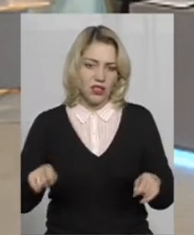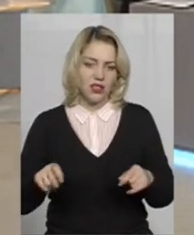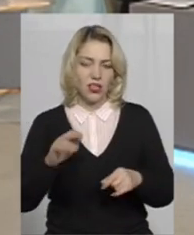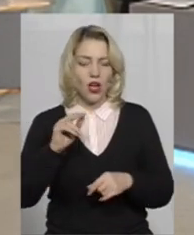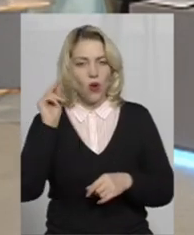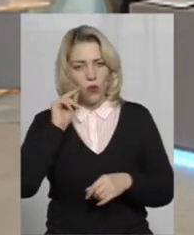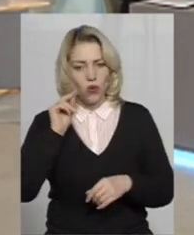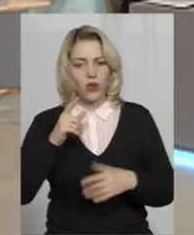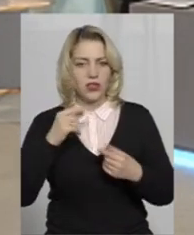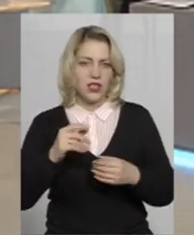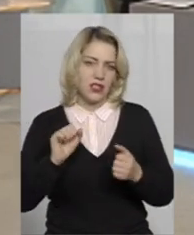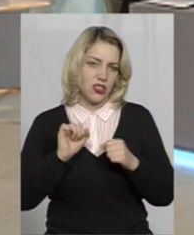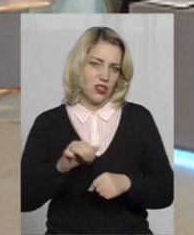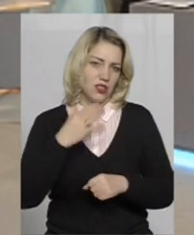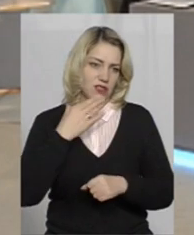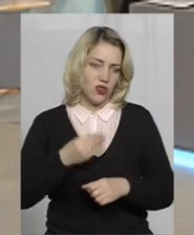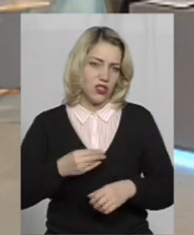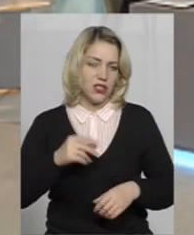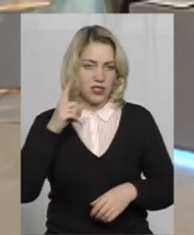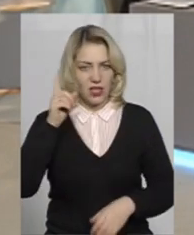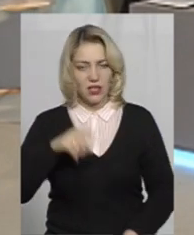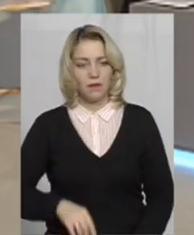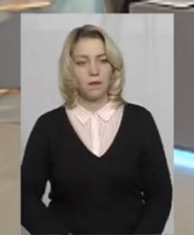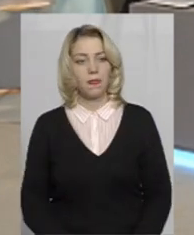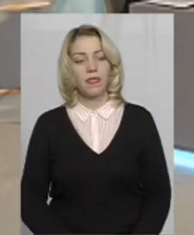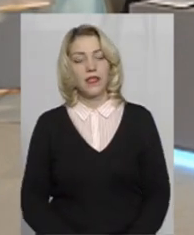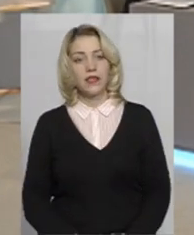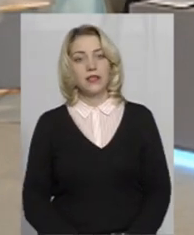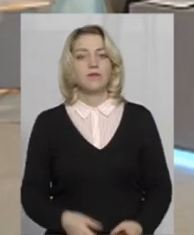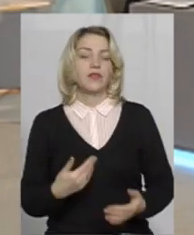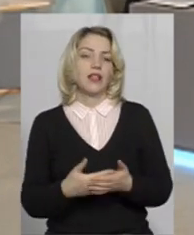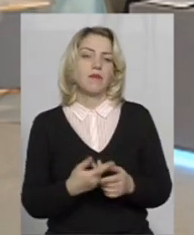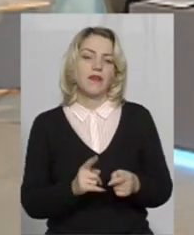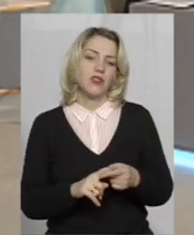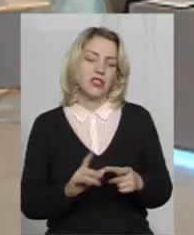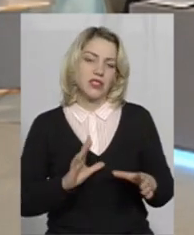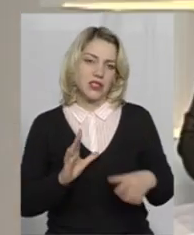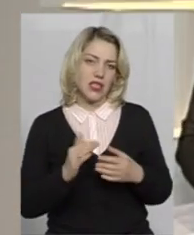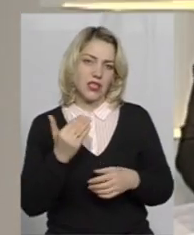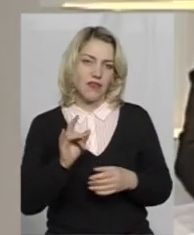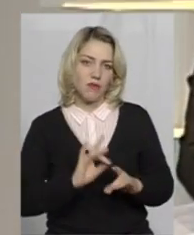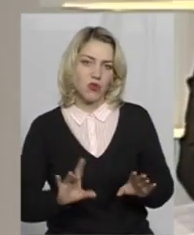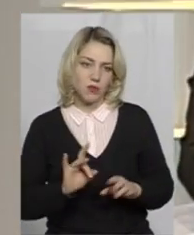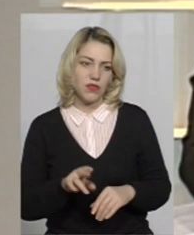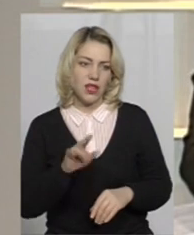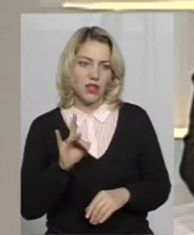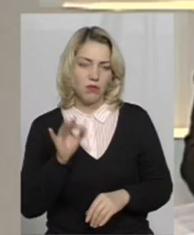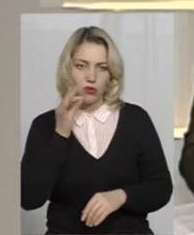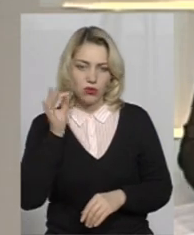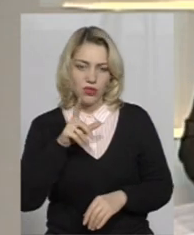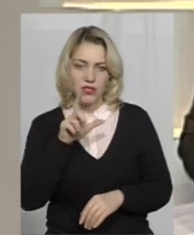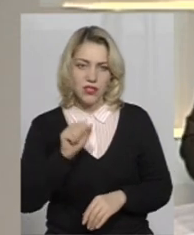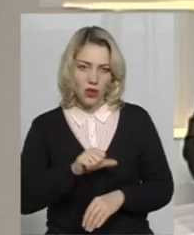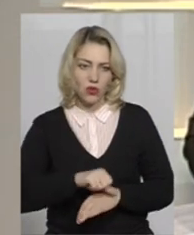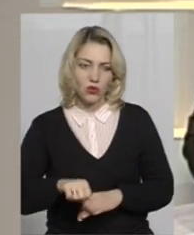по суті, захищали свої знання. Напевно, на цих тренінгах вам розповідали і про досвід